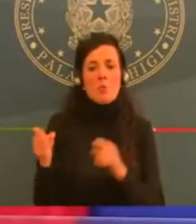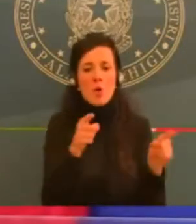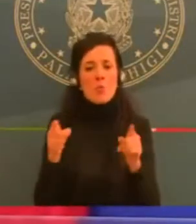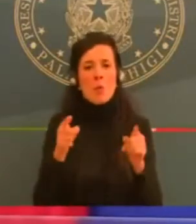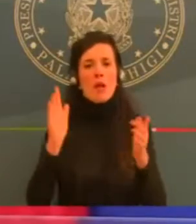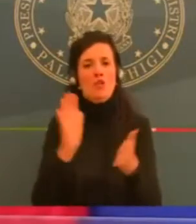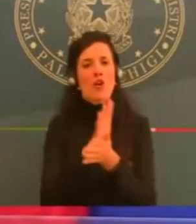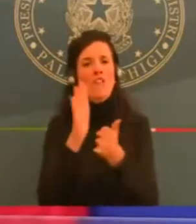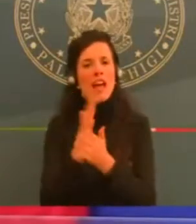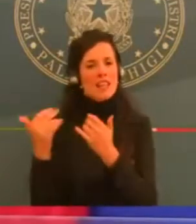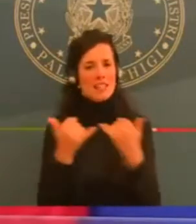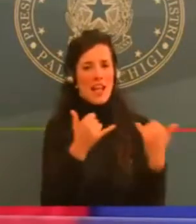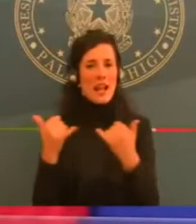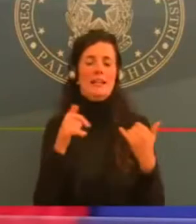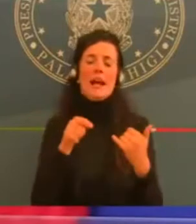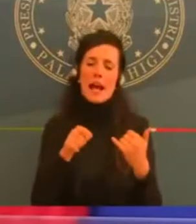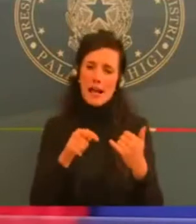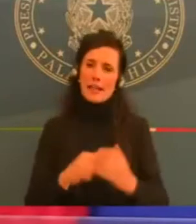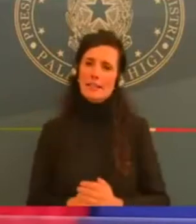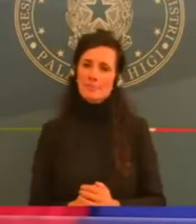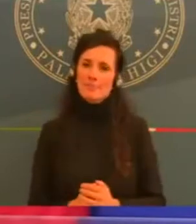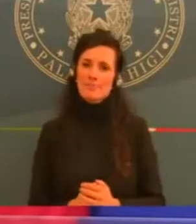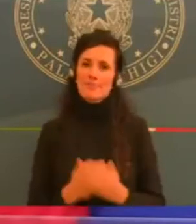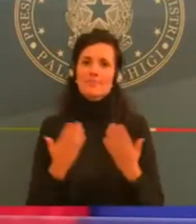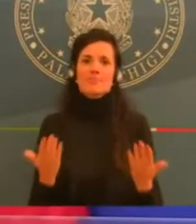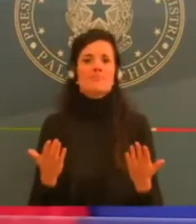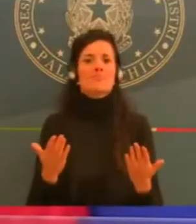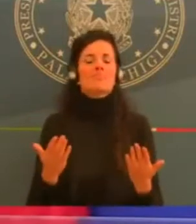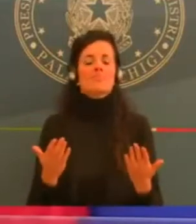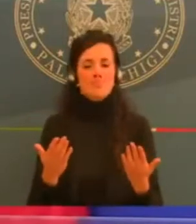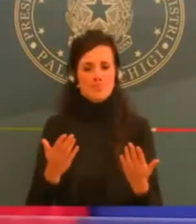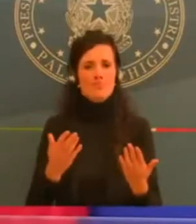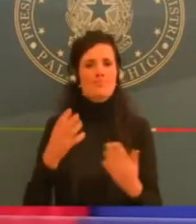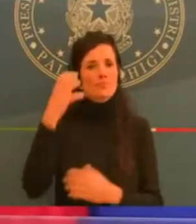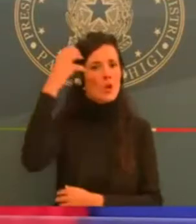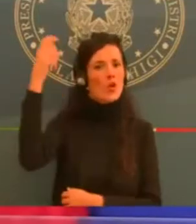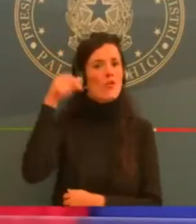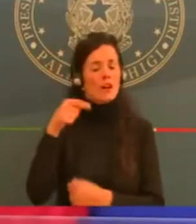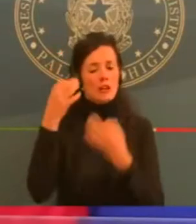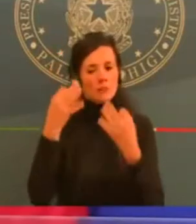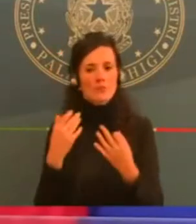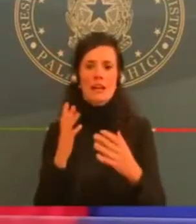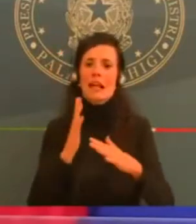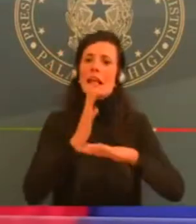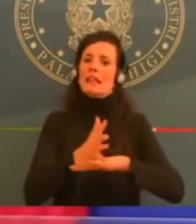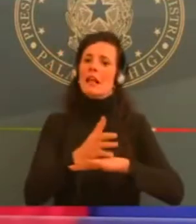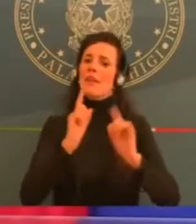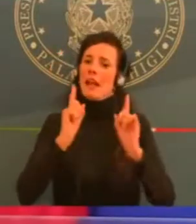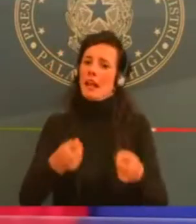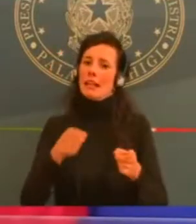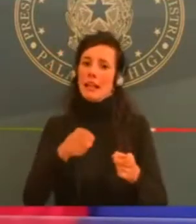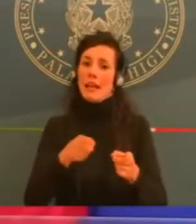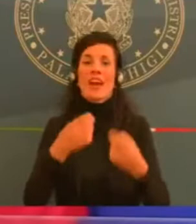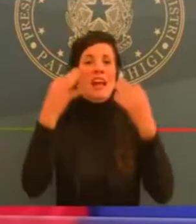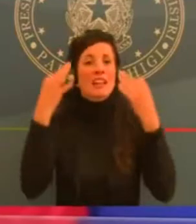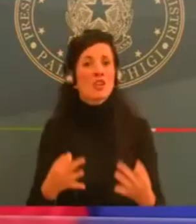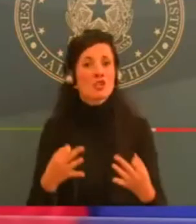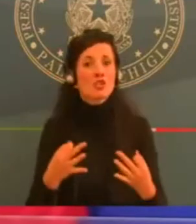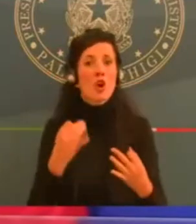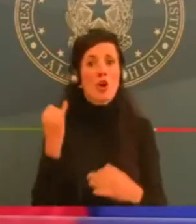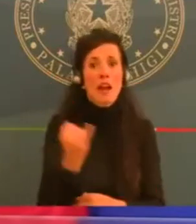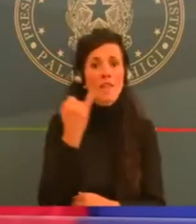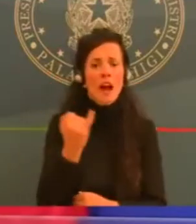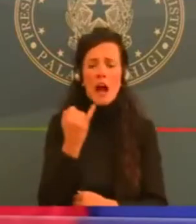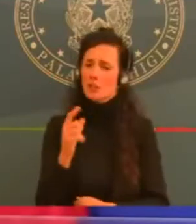facile, è una decisione sofferta per rafforzare il regime di misure che sono necessarie per